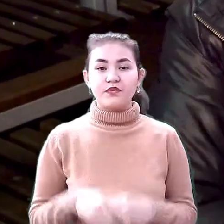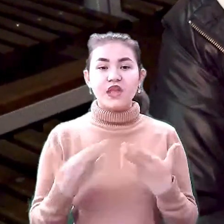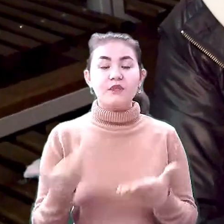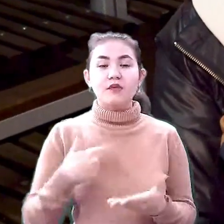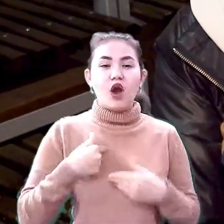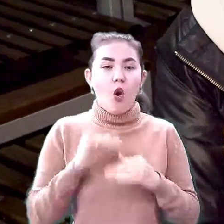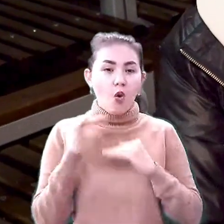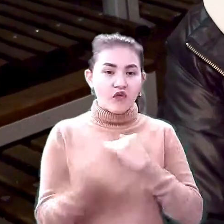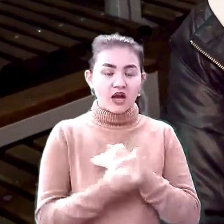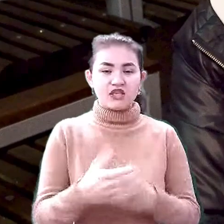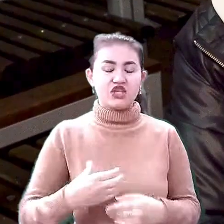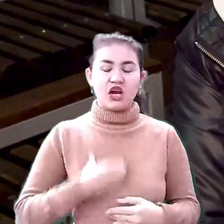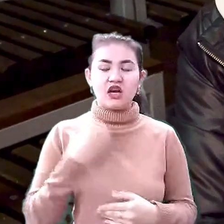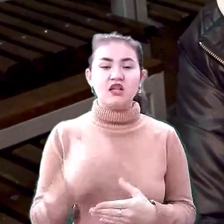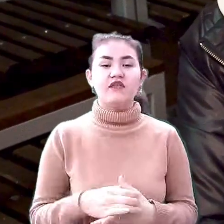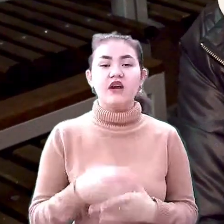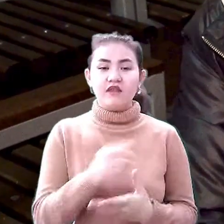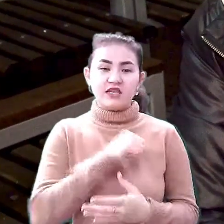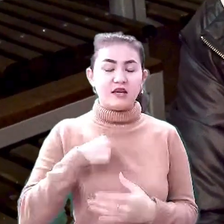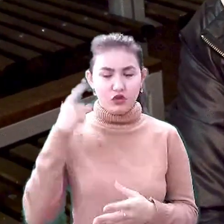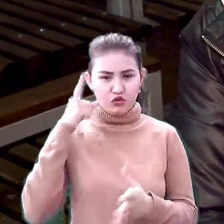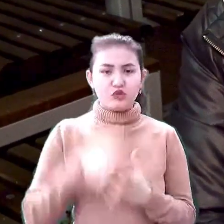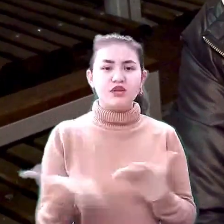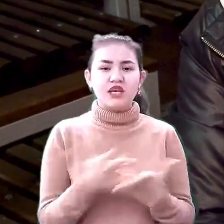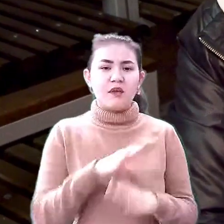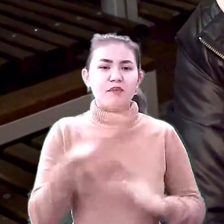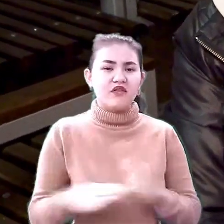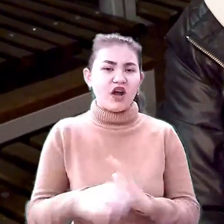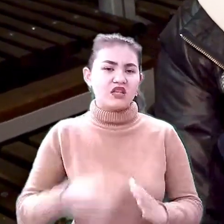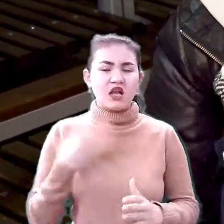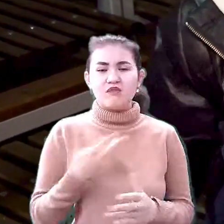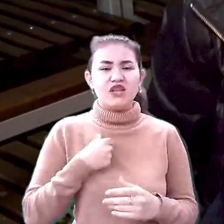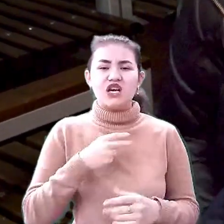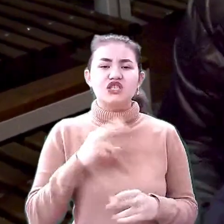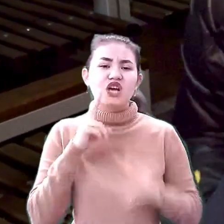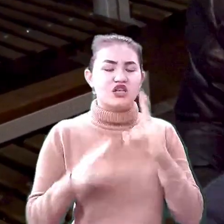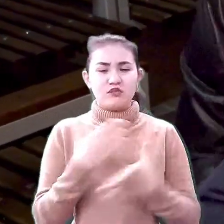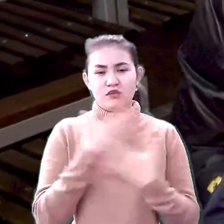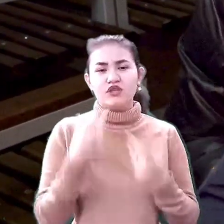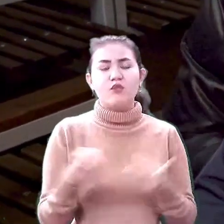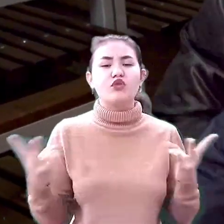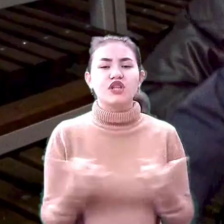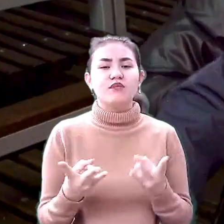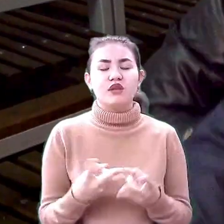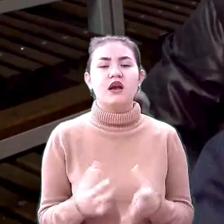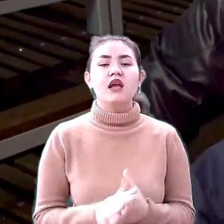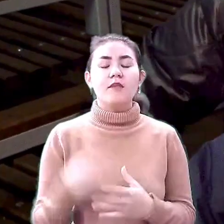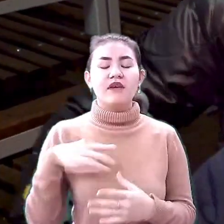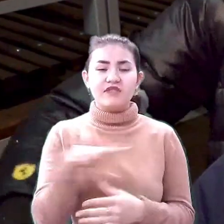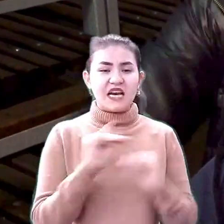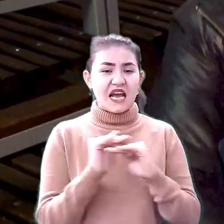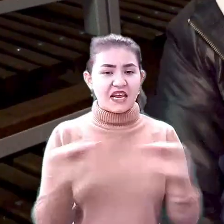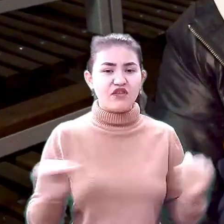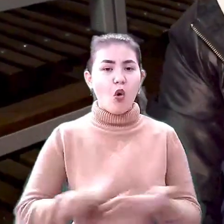ховалися, це жахливо. Ну, ви самі розумієте, які підвали. Але ми не скаржимося, тому що це потрібні міри. Ми всі в рівних умовах.